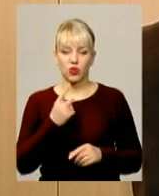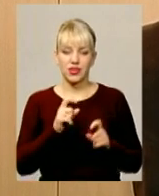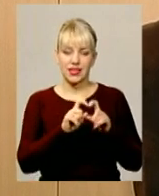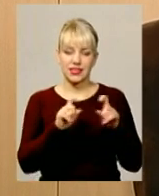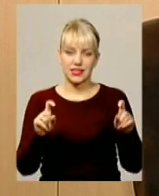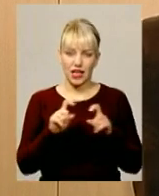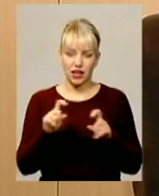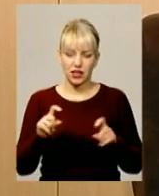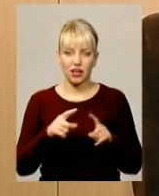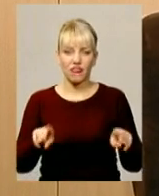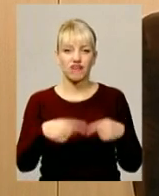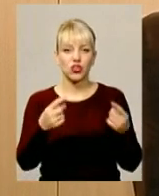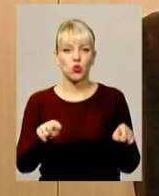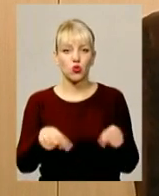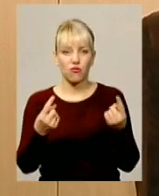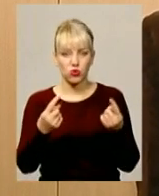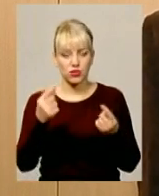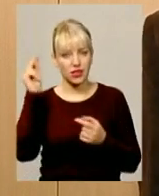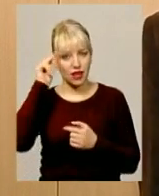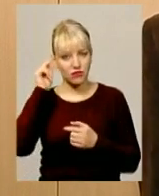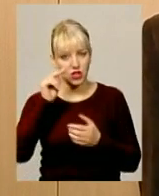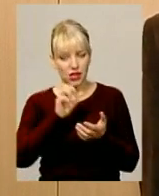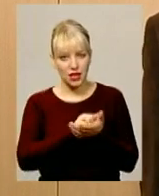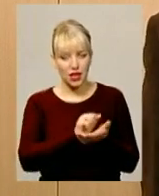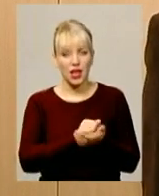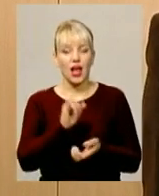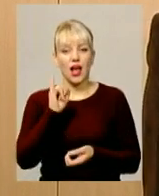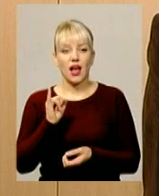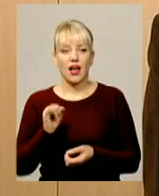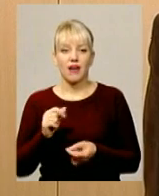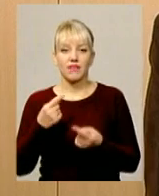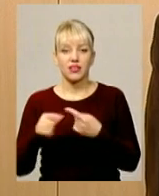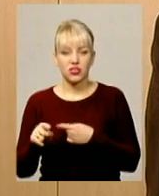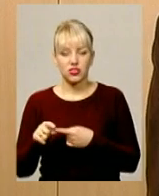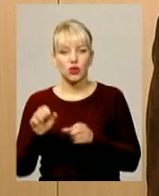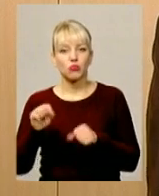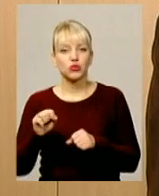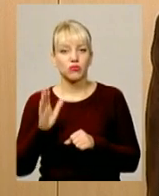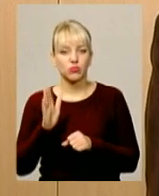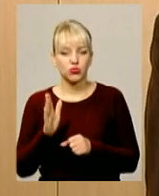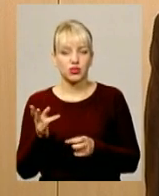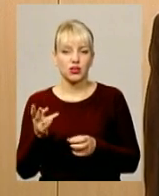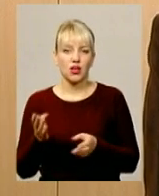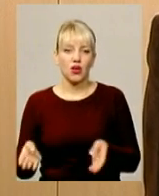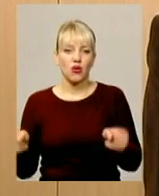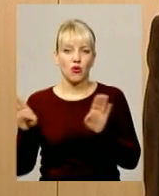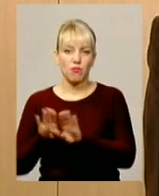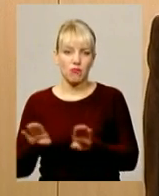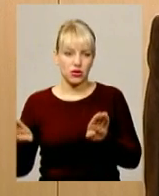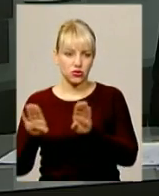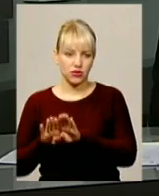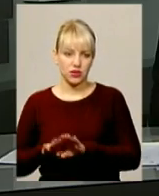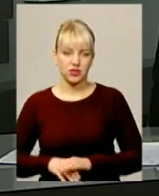відновлюються навчальні заняття, а в інших, можливо, за потреби буде вводитися обмежувальні заходи.